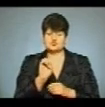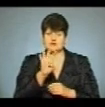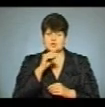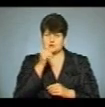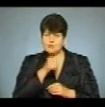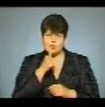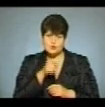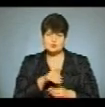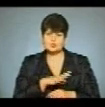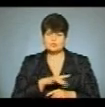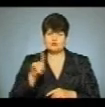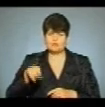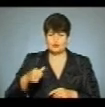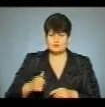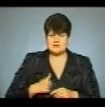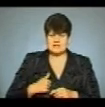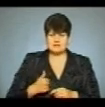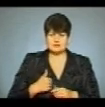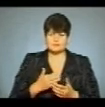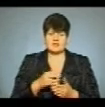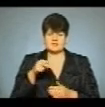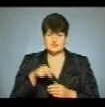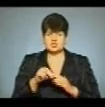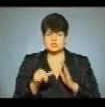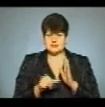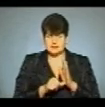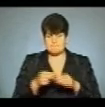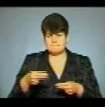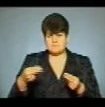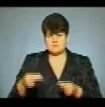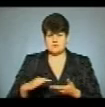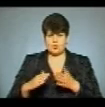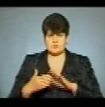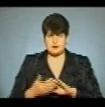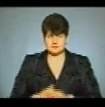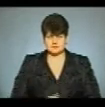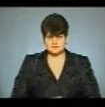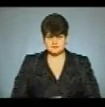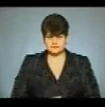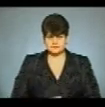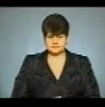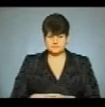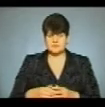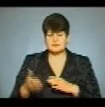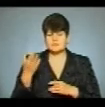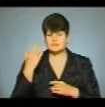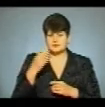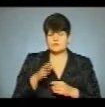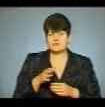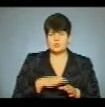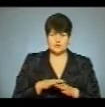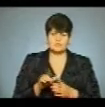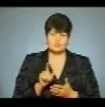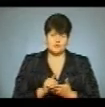році був мобілізований на військову службу, а в 2016-му підписав контракт. Велика, свого часу виконував обов'язки,